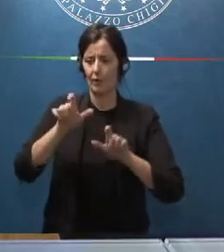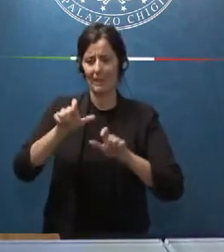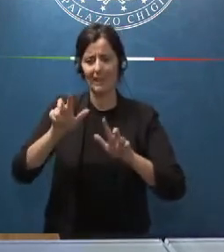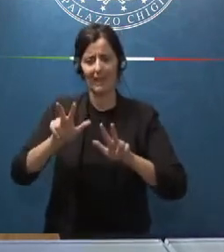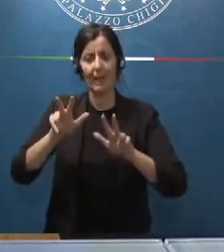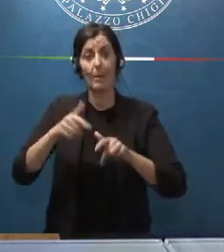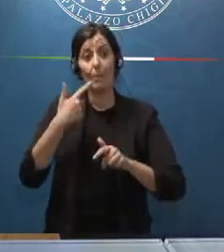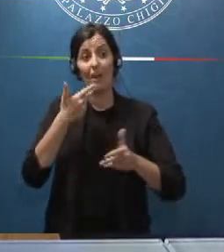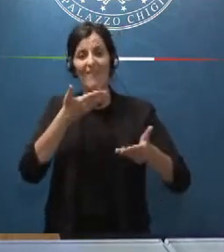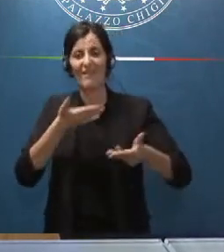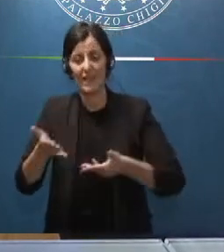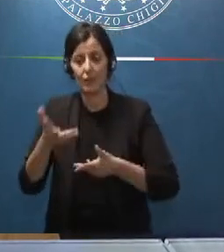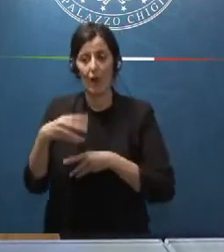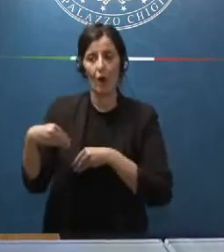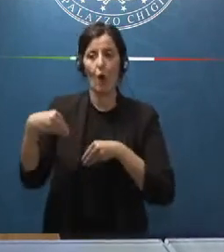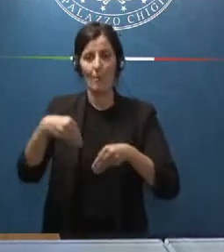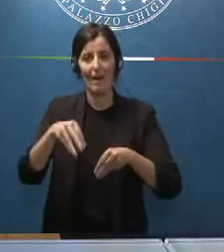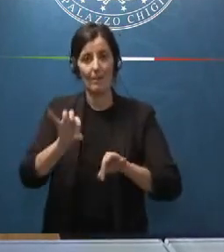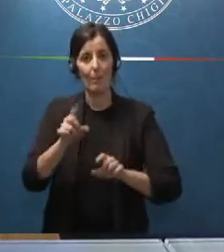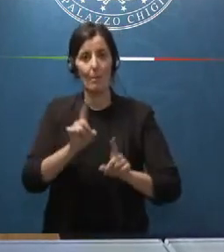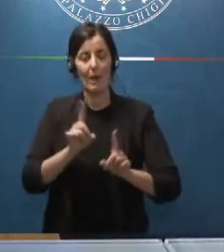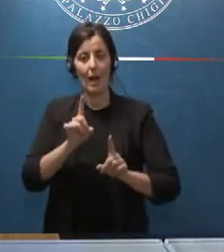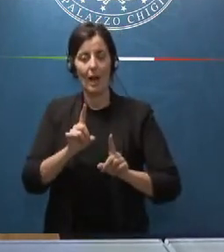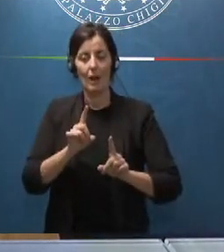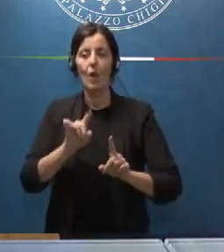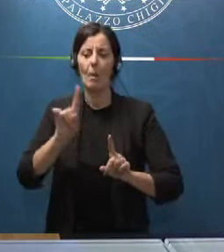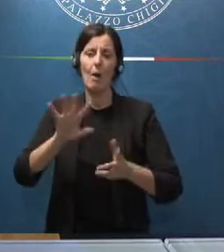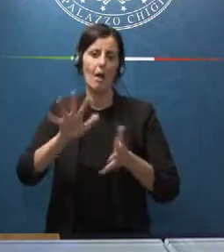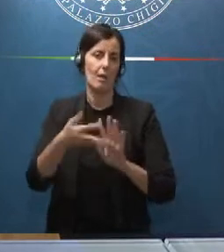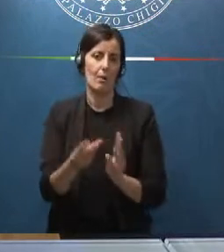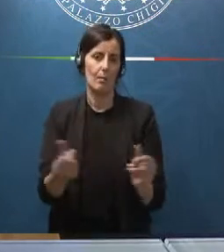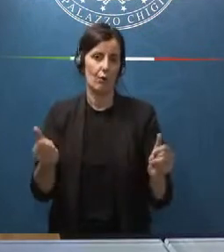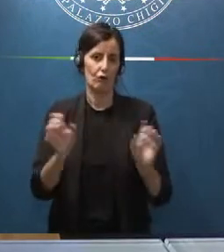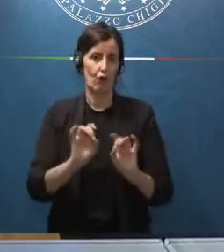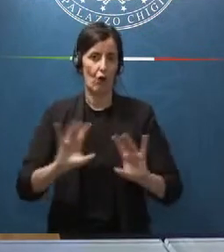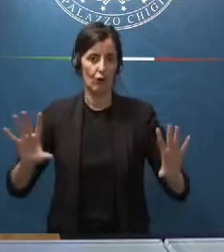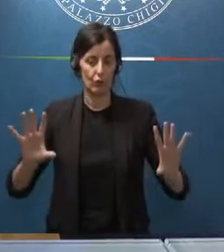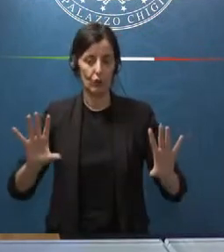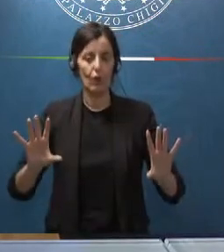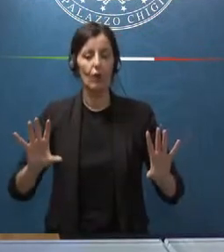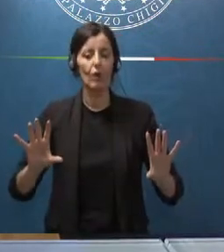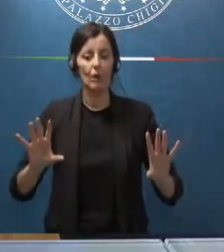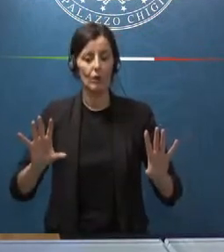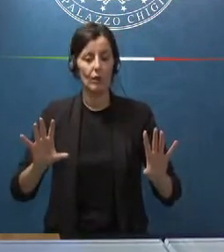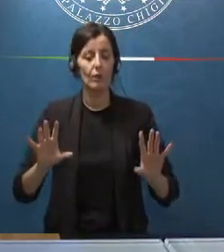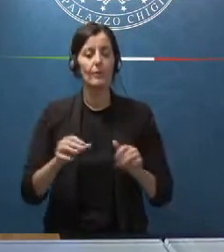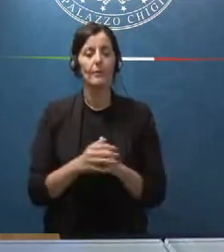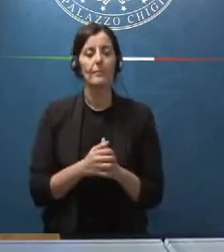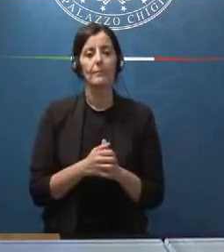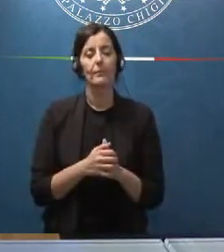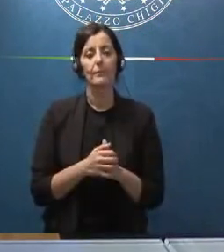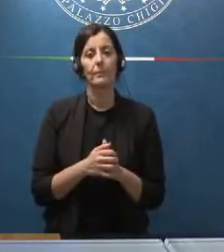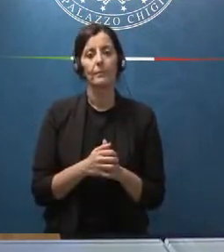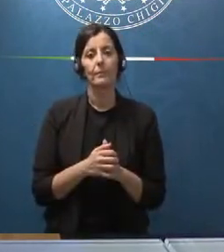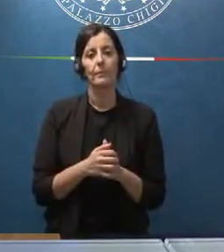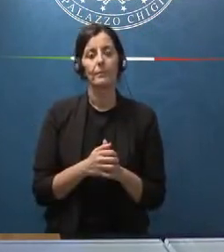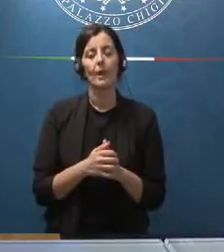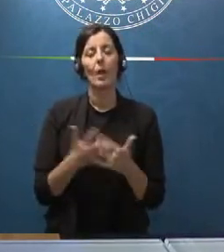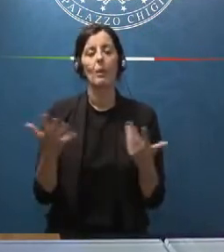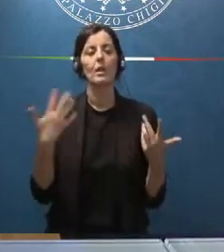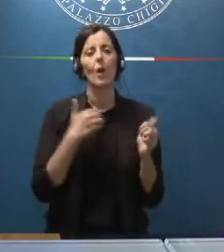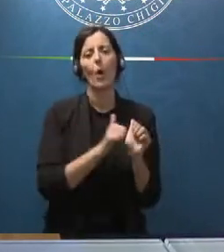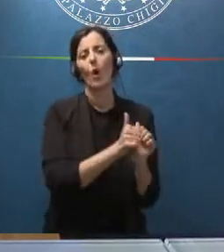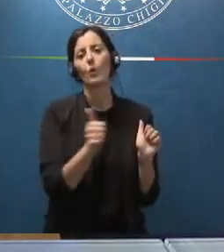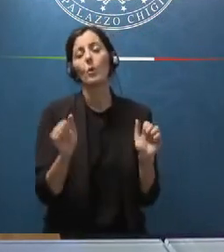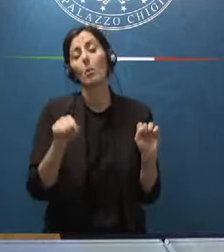anzi l'invito a comparire a Milano e poi è stato prosciolto tra l'altro con formula ampia quella volta quindi ognuno può